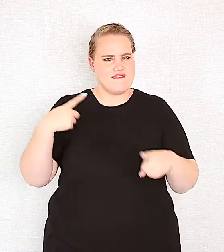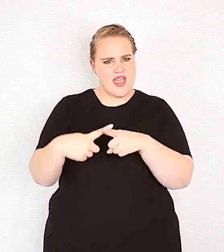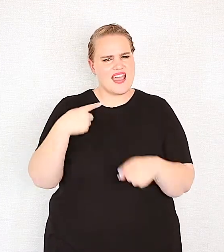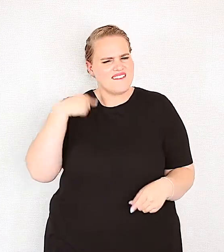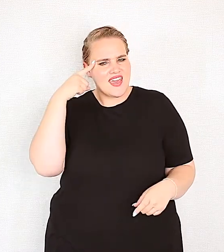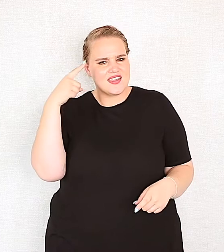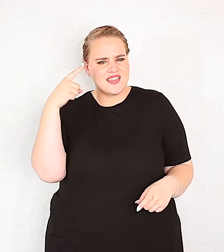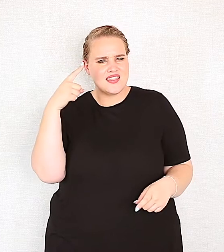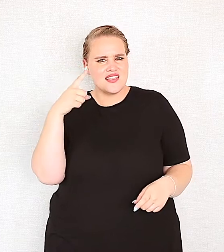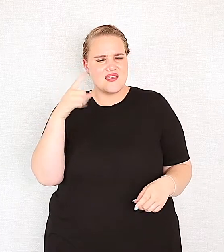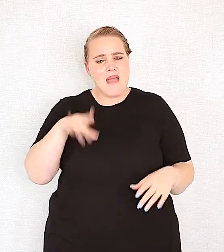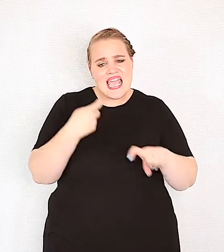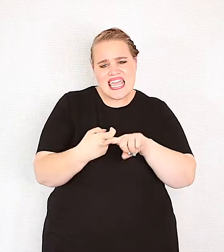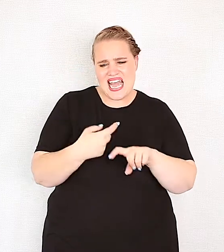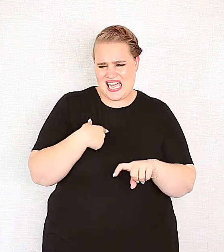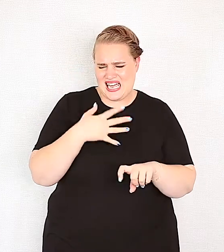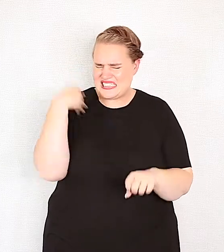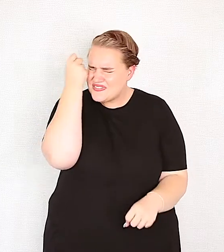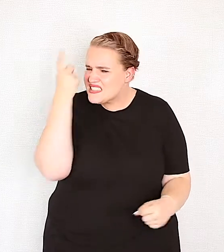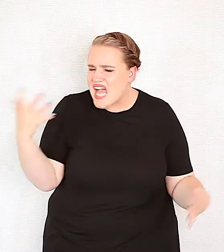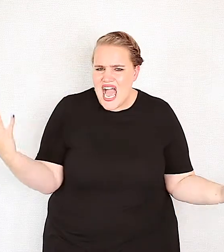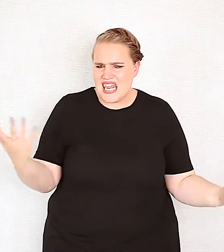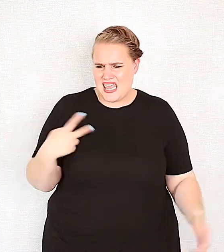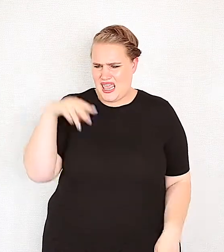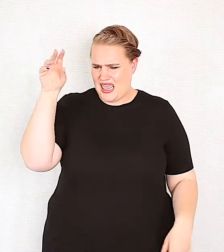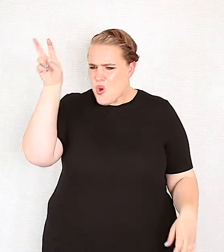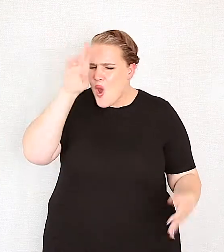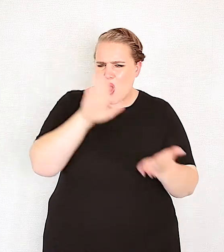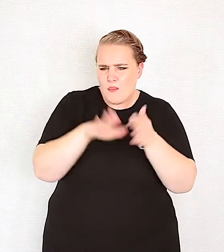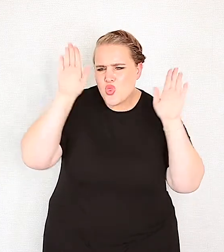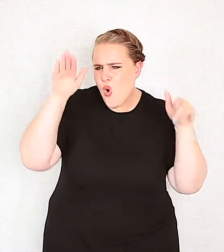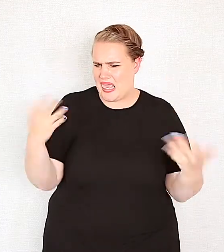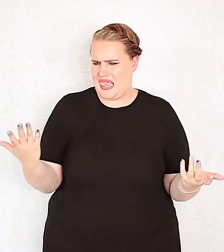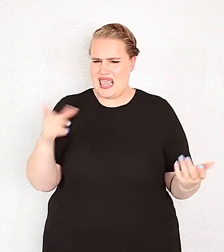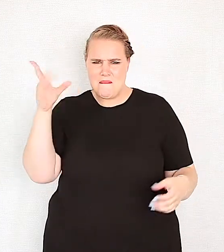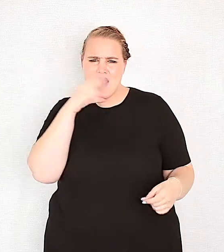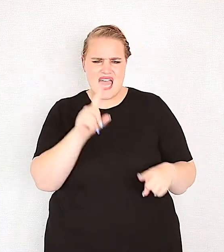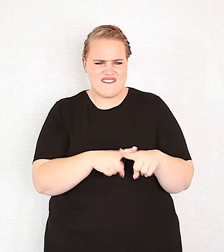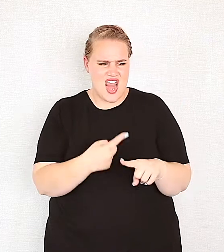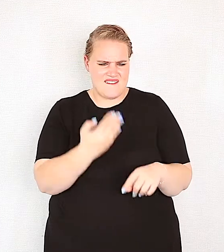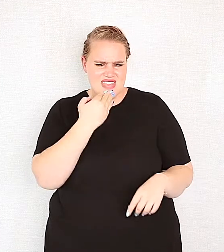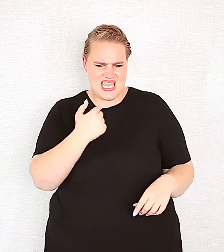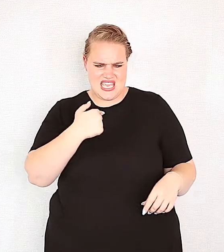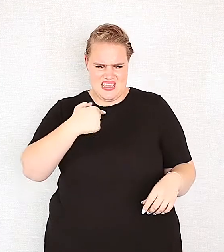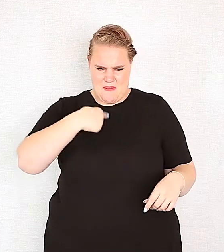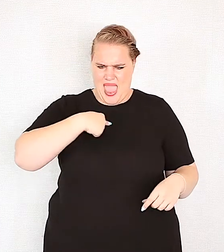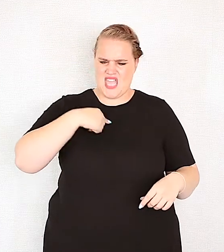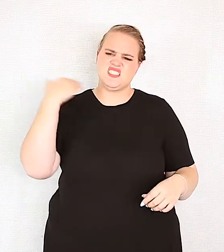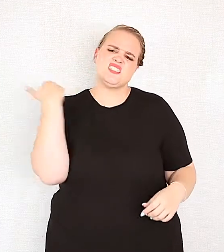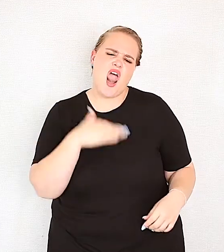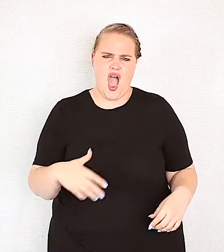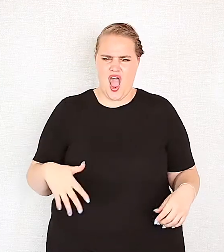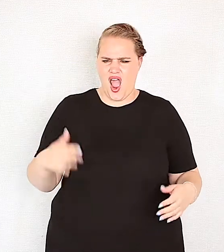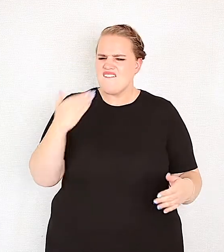hierdie week, die feit dat, dit wat baie keer nie vir ons sin maak, nie, hoe kom sal die koning op een donkie in kom, hoe kom sal hulle praat van die een wat vir ons geslag